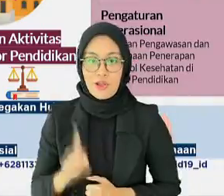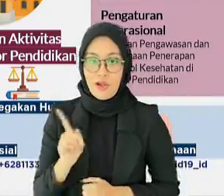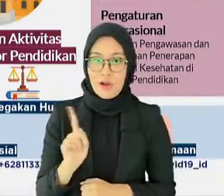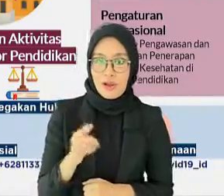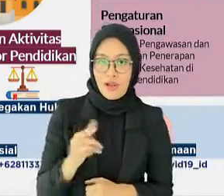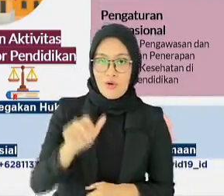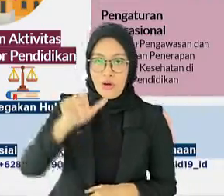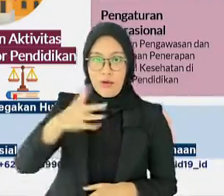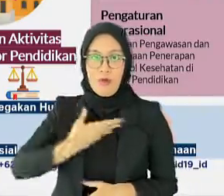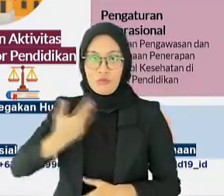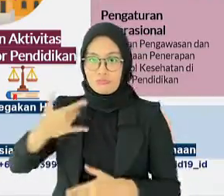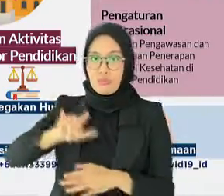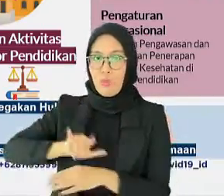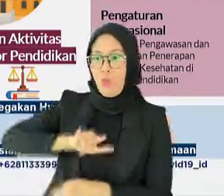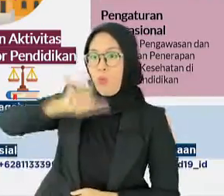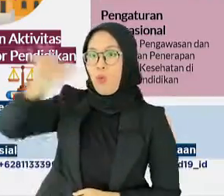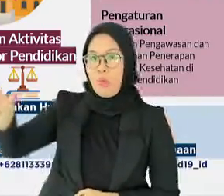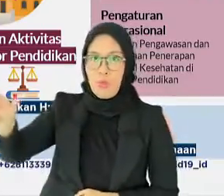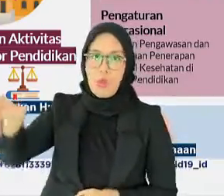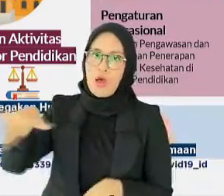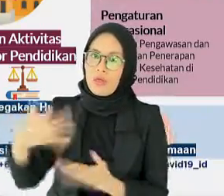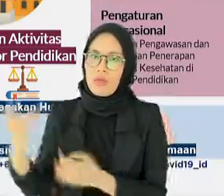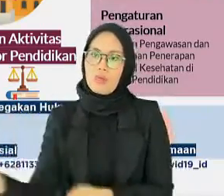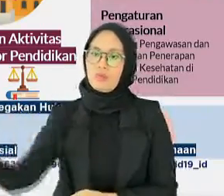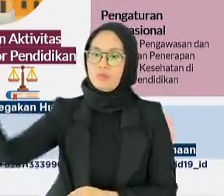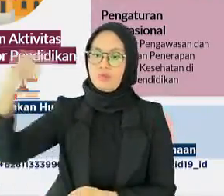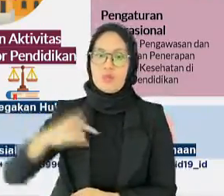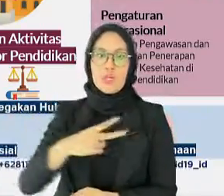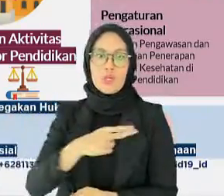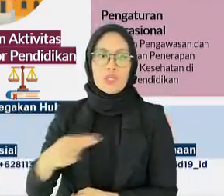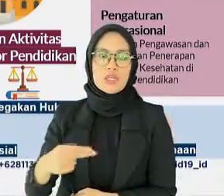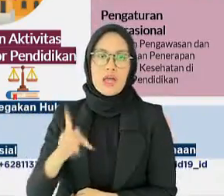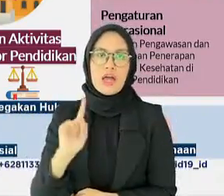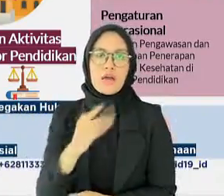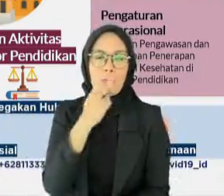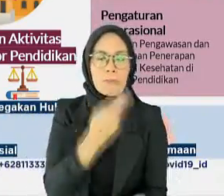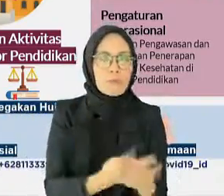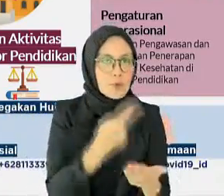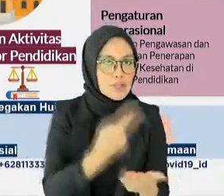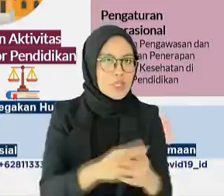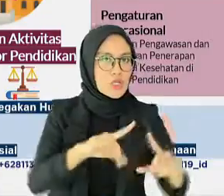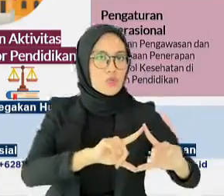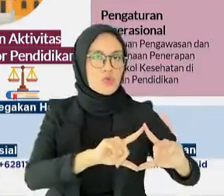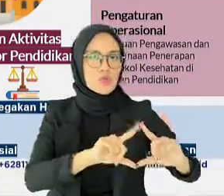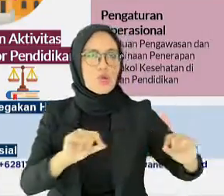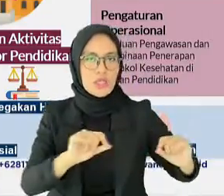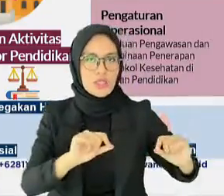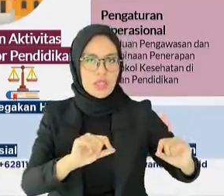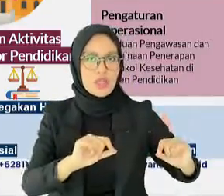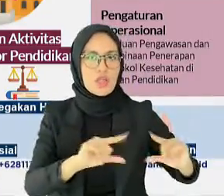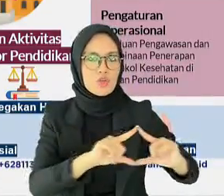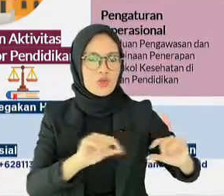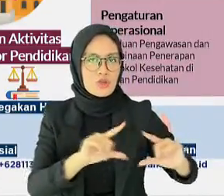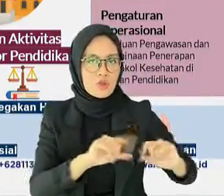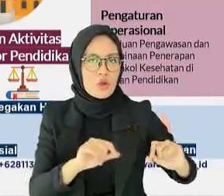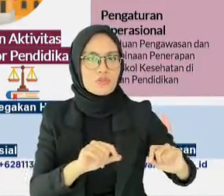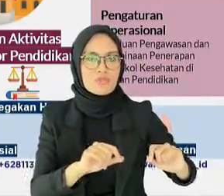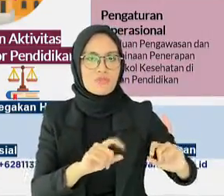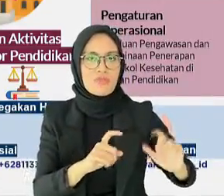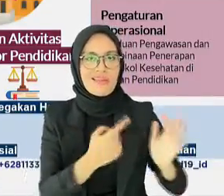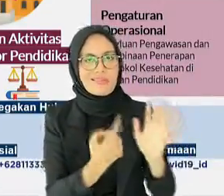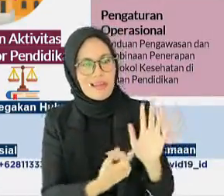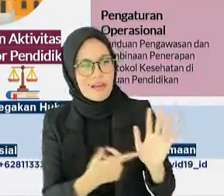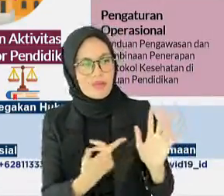internasional yang hendak masuk ke wilayah Indonesia ialah screening kesehatan, penunjukkan dokumen wajib seperti surat tanda